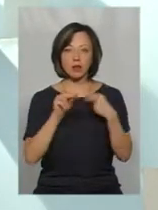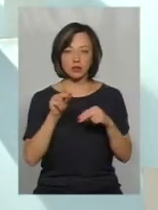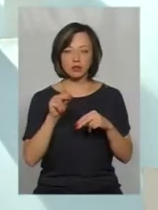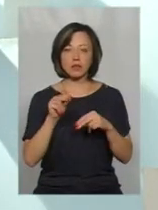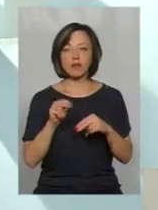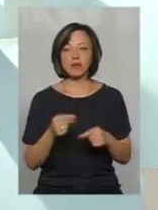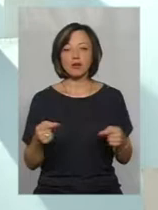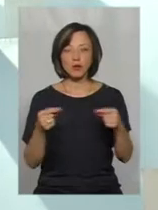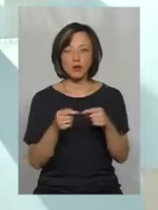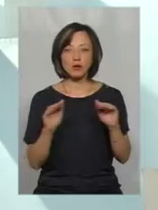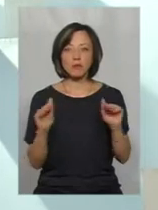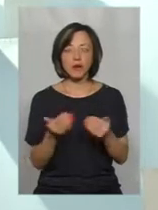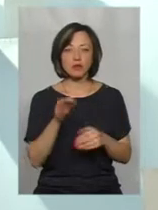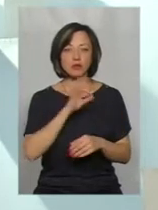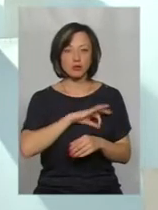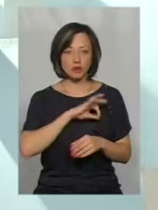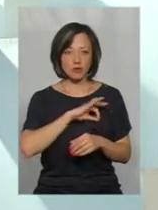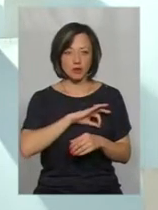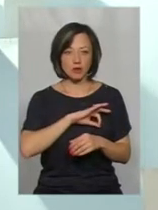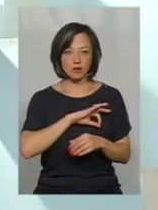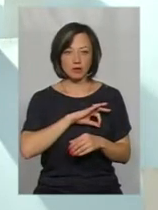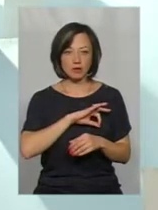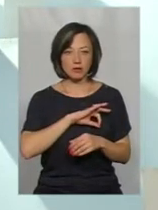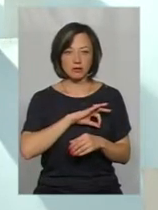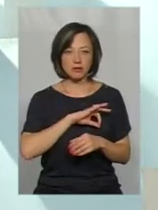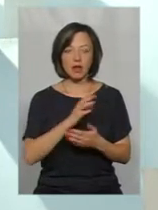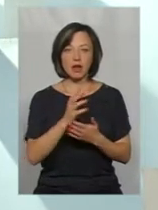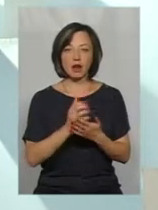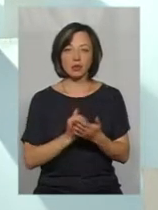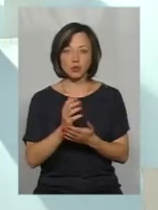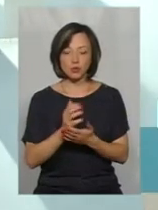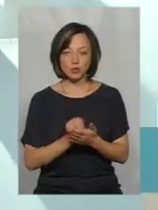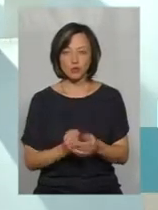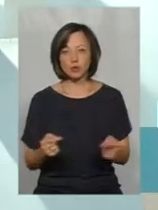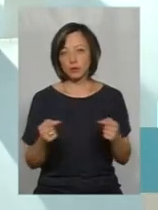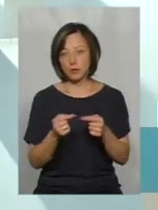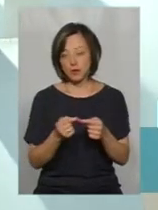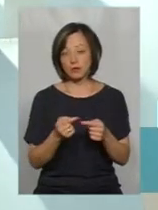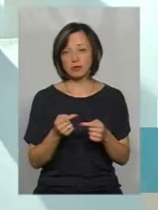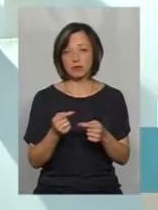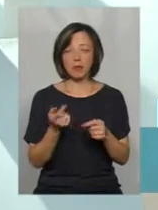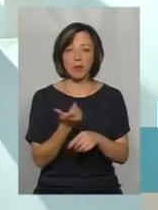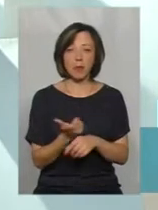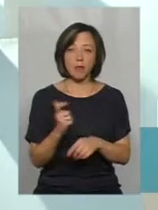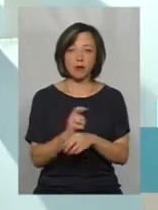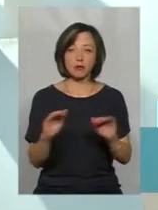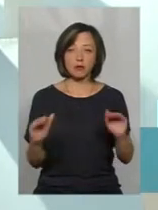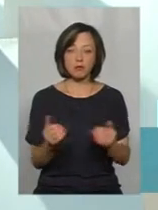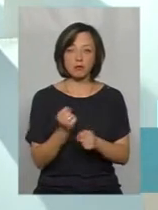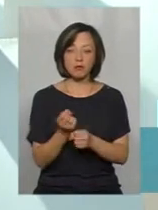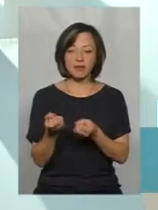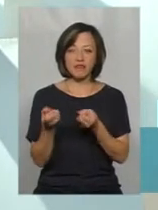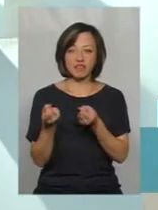відповідно, вона менше споживає ресурсу, відповідно, вона набагато менше робить